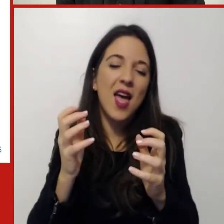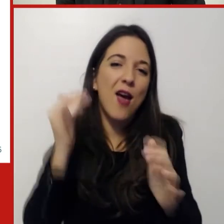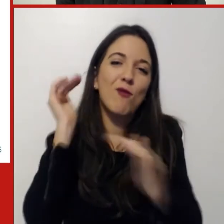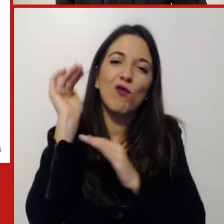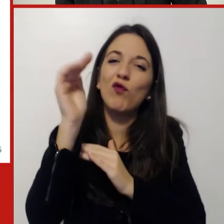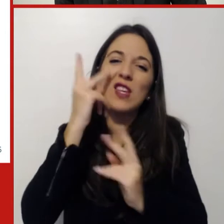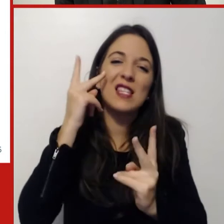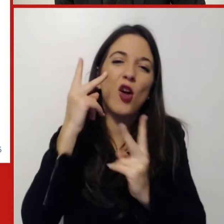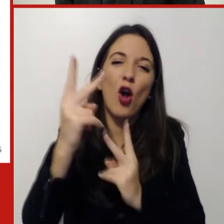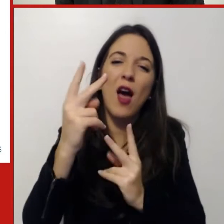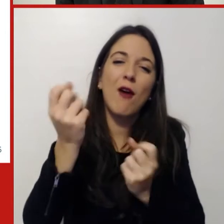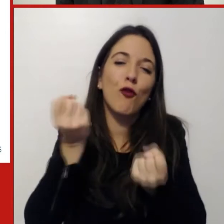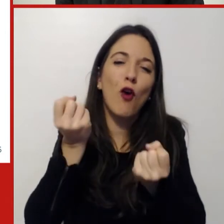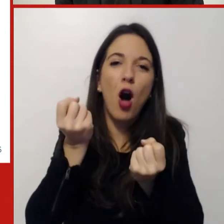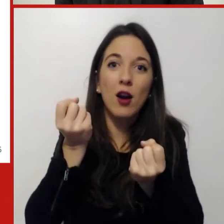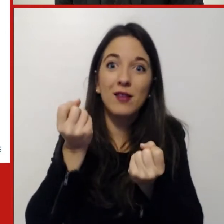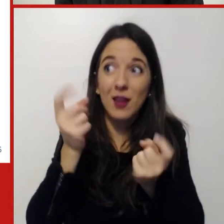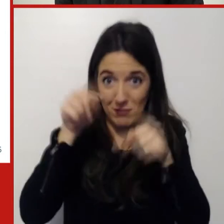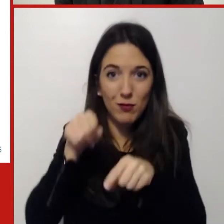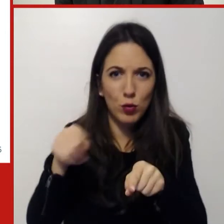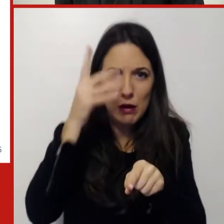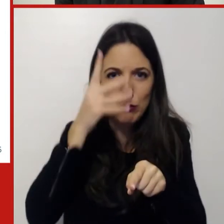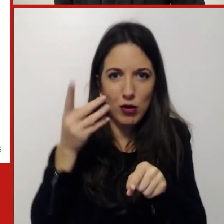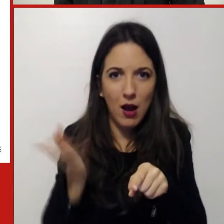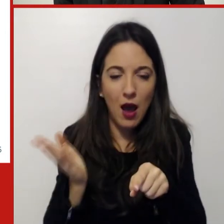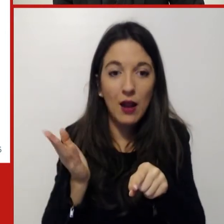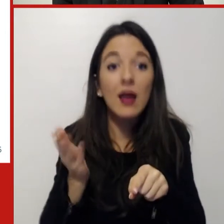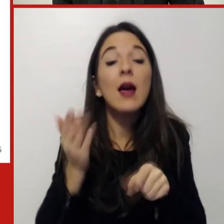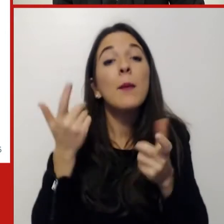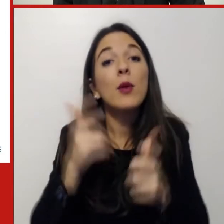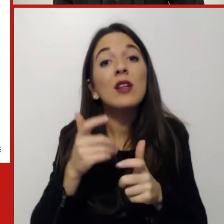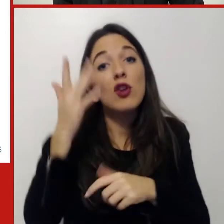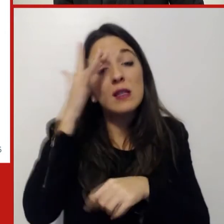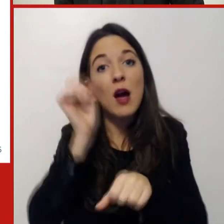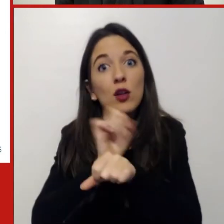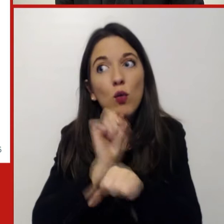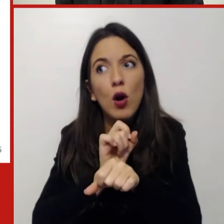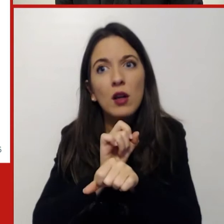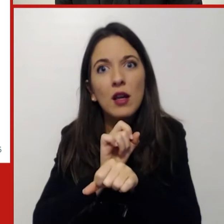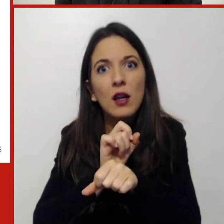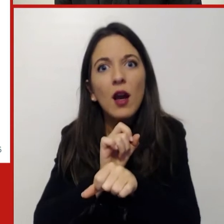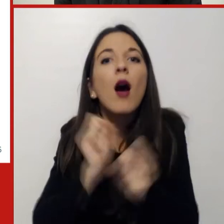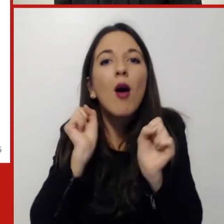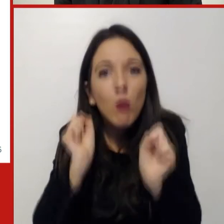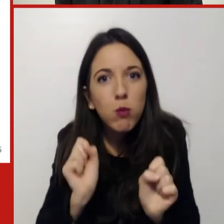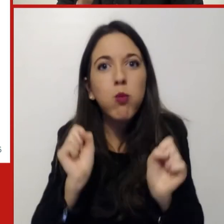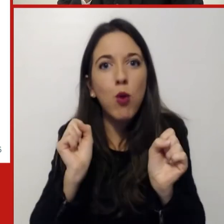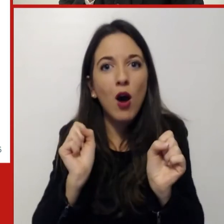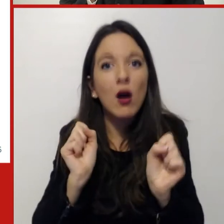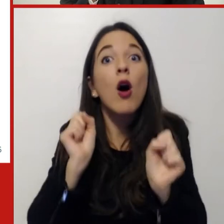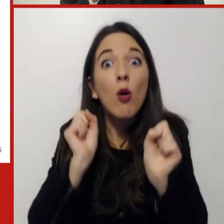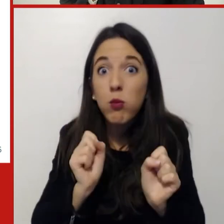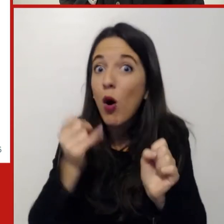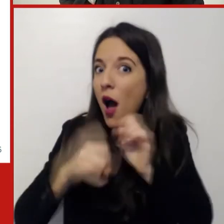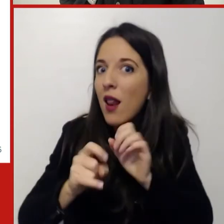dimostrato, si è dimostrato che un modo diverso di lavorare è possibile e anche incredibilmente